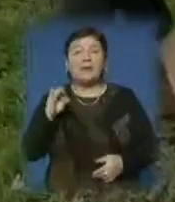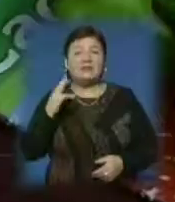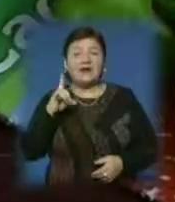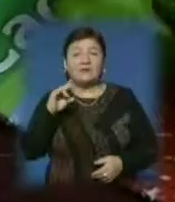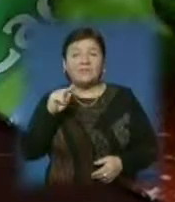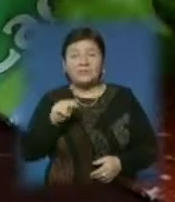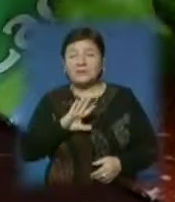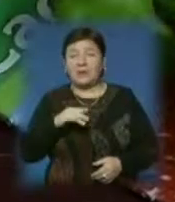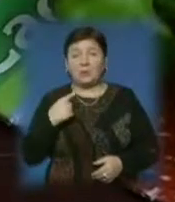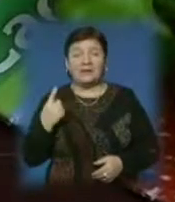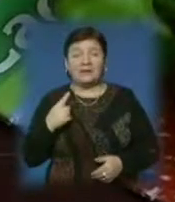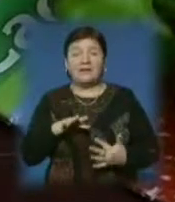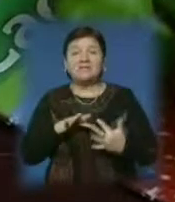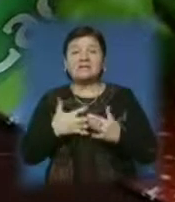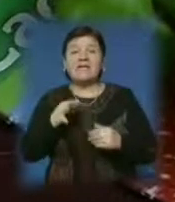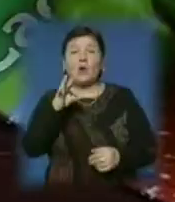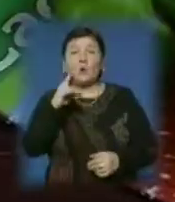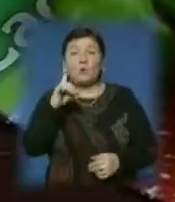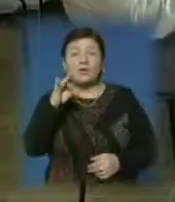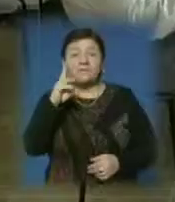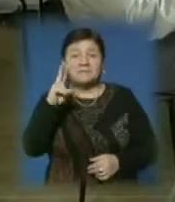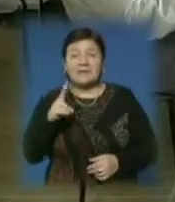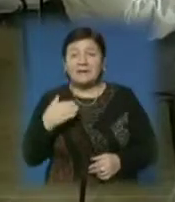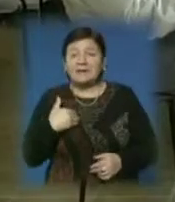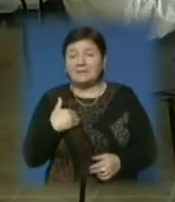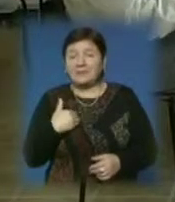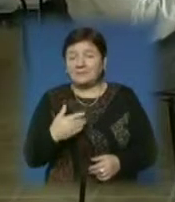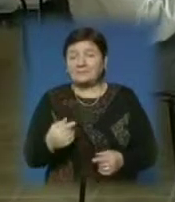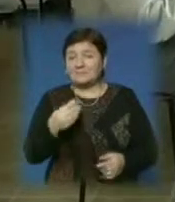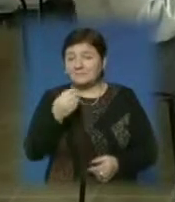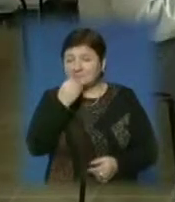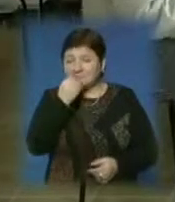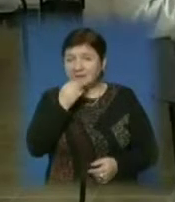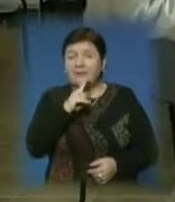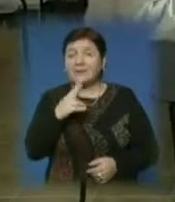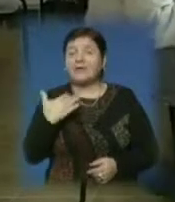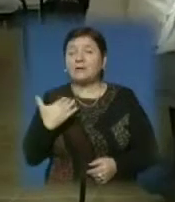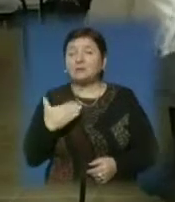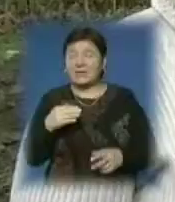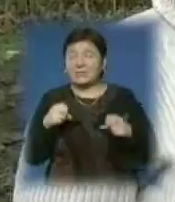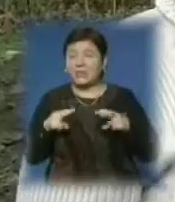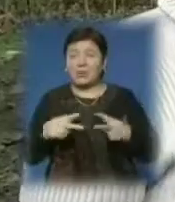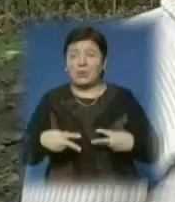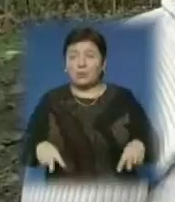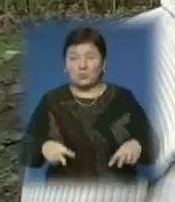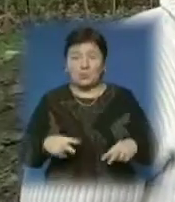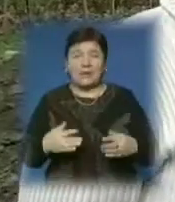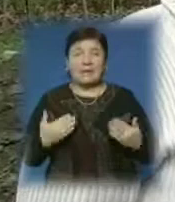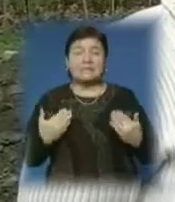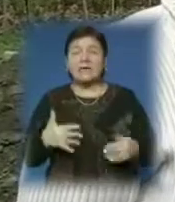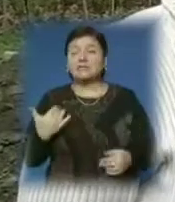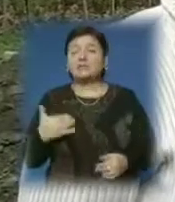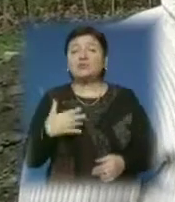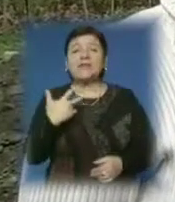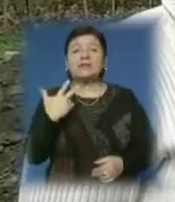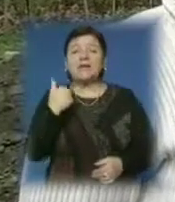такий не один. В селі Оноківці є багато любителів здорового харчування, які вже стали членами клубу. Зараз вже три роки